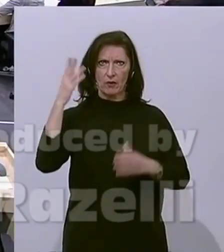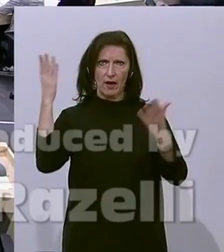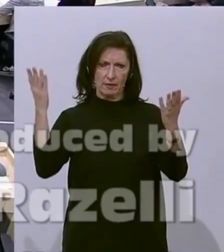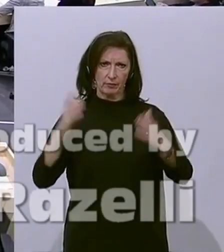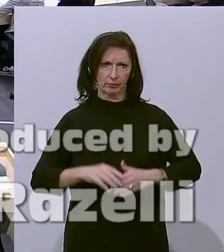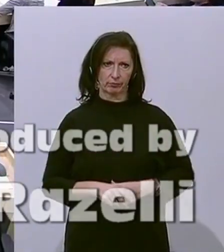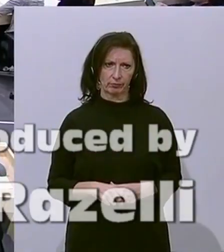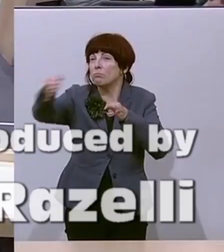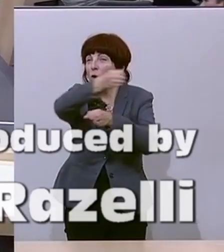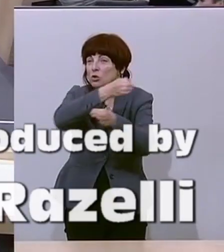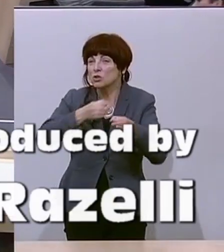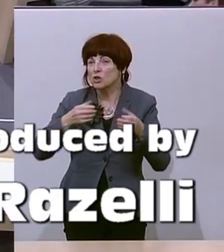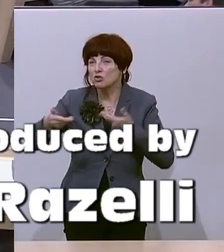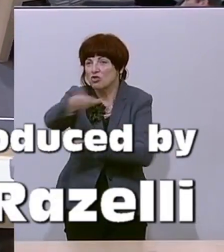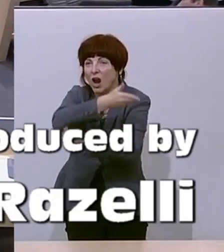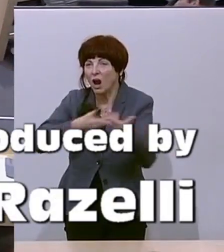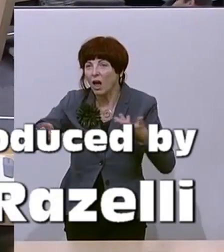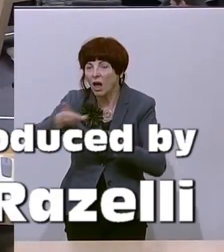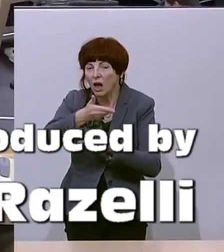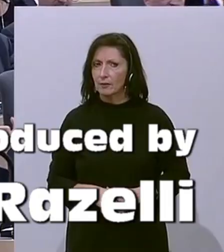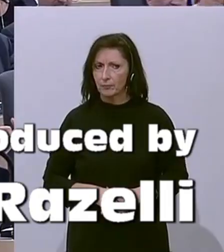Um was geht's denn da heute? Korruption!